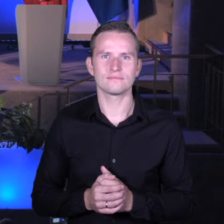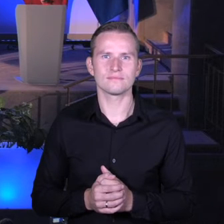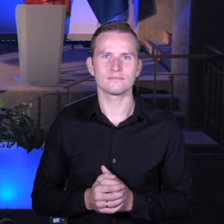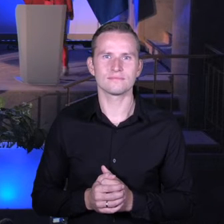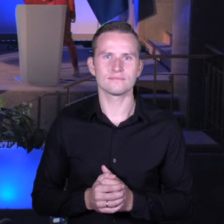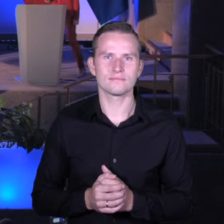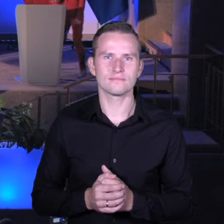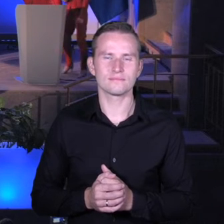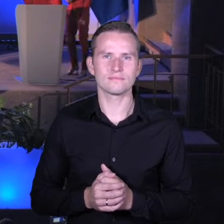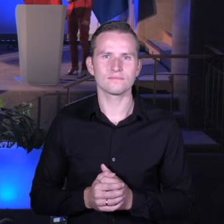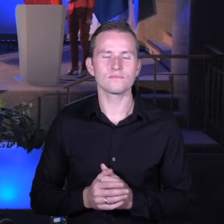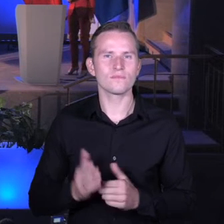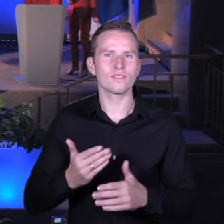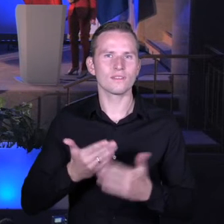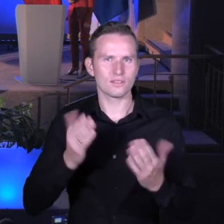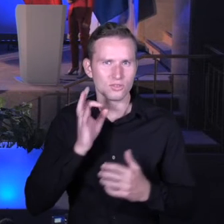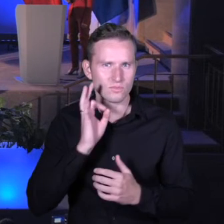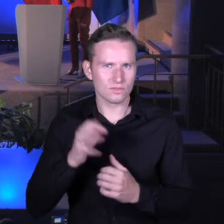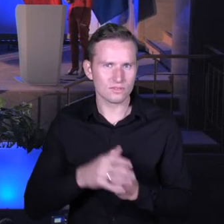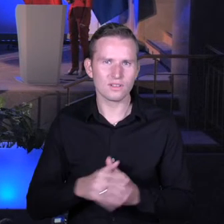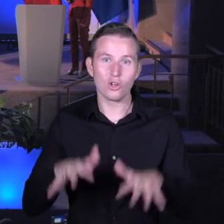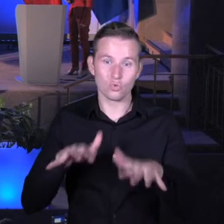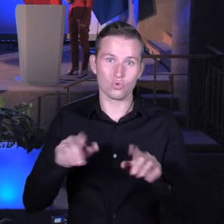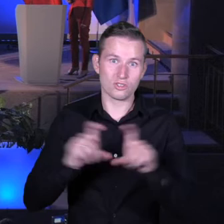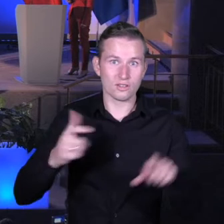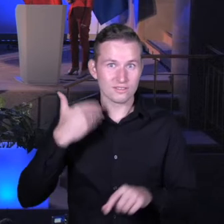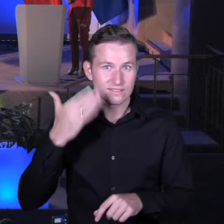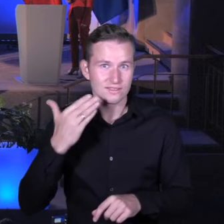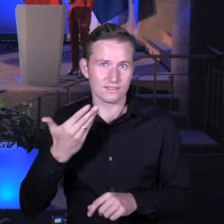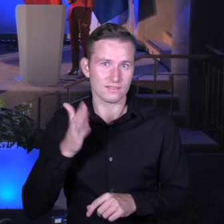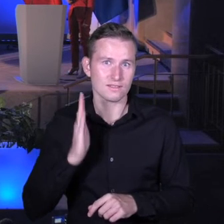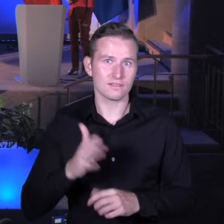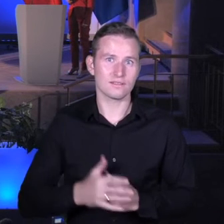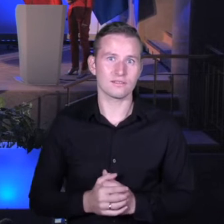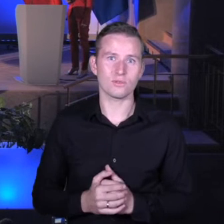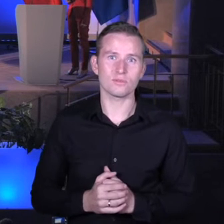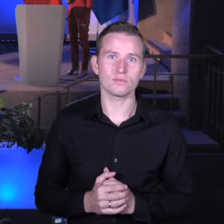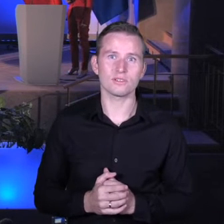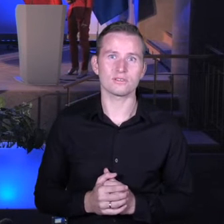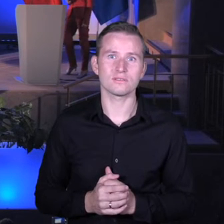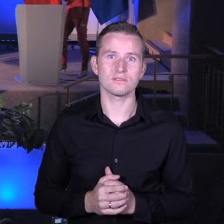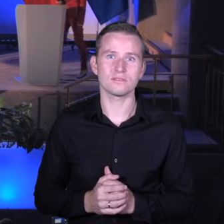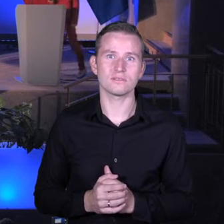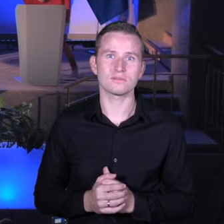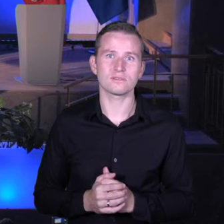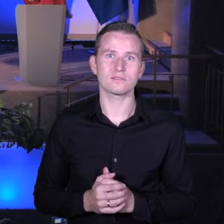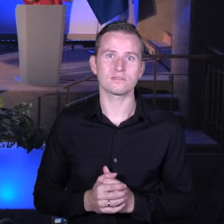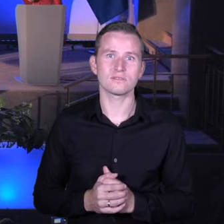Dzień dobry, witam Państwa. Dużo czasu postaram się nie zająć, bo Państwo jeśli chodzi o wrażenia z projektu będą mówić pewnie o